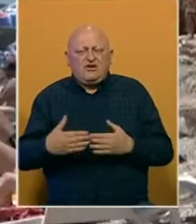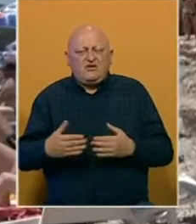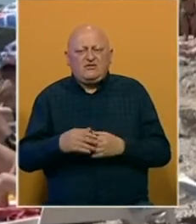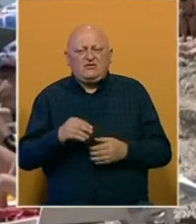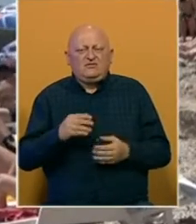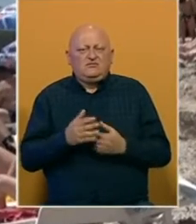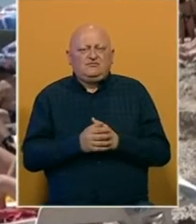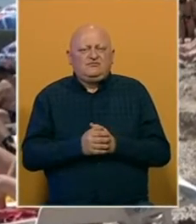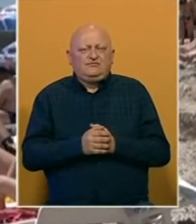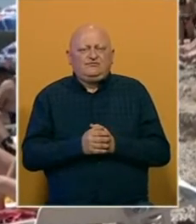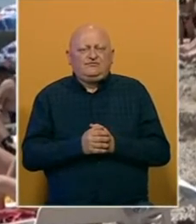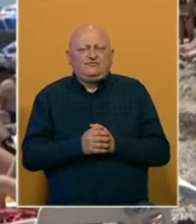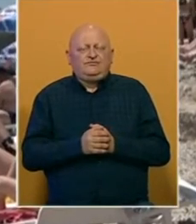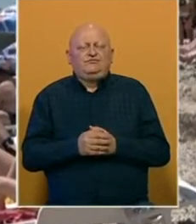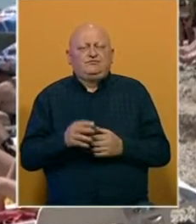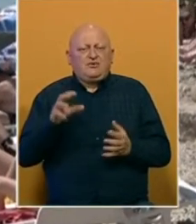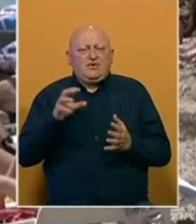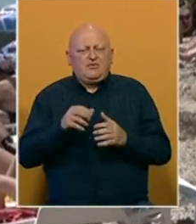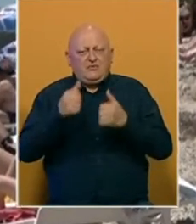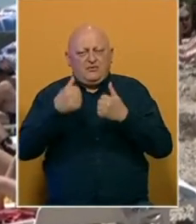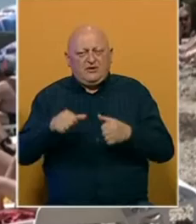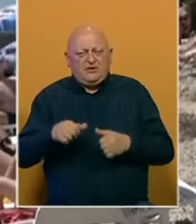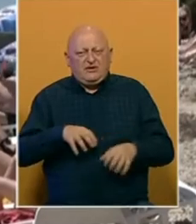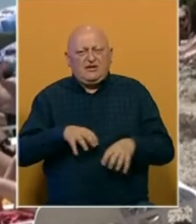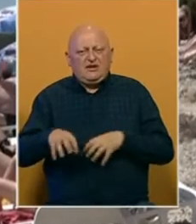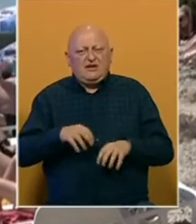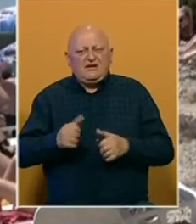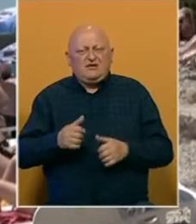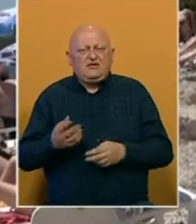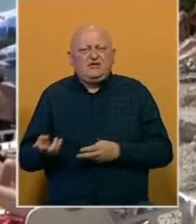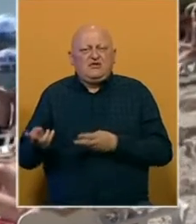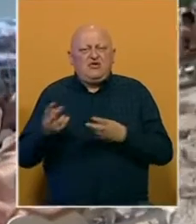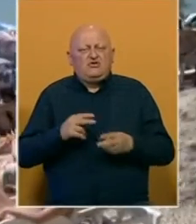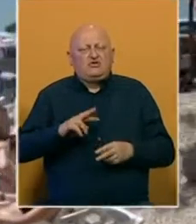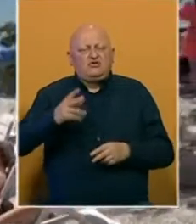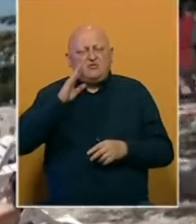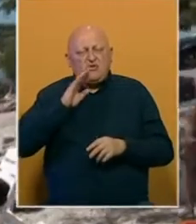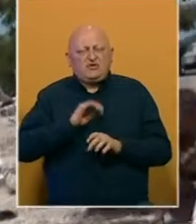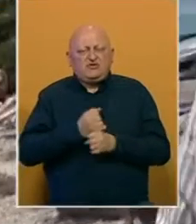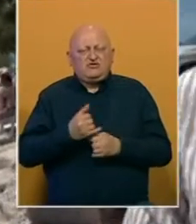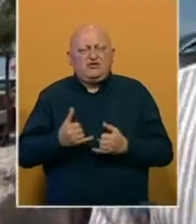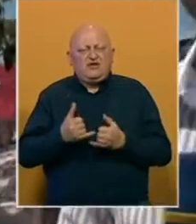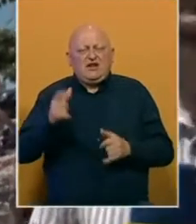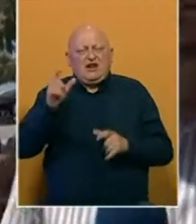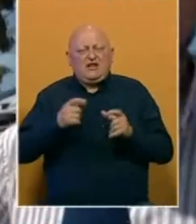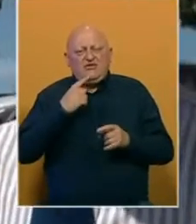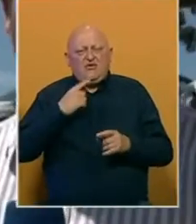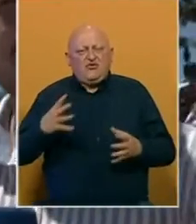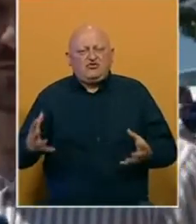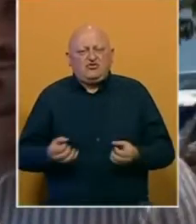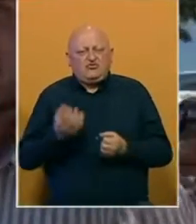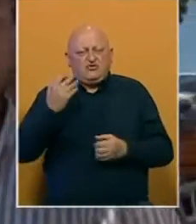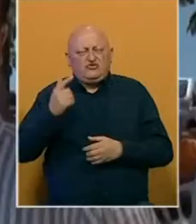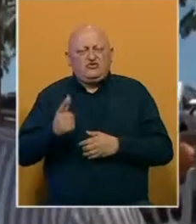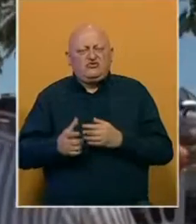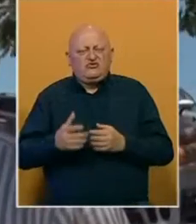standardna procedura. Prioritet turističkih radnika iz Neuma i dalje su gosti iz drugih bosansko-hercegovačkih gradova koji su spasili prošlu